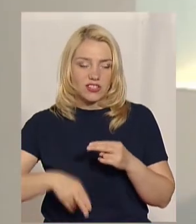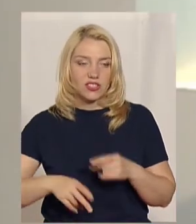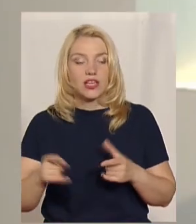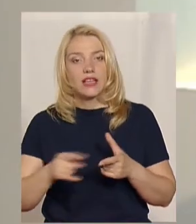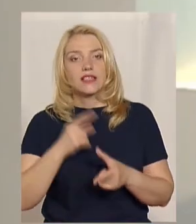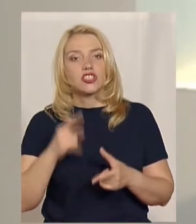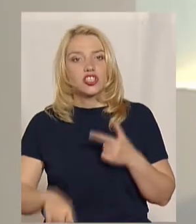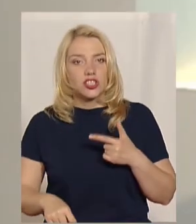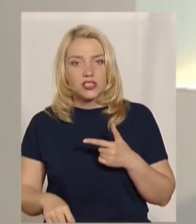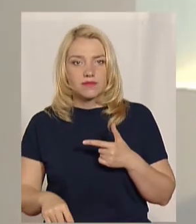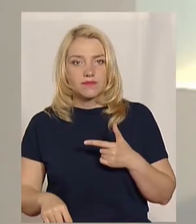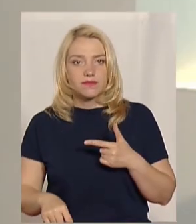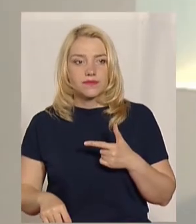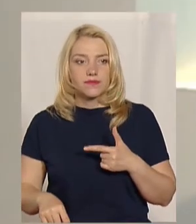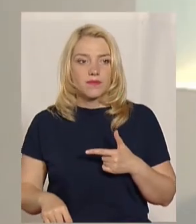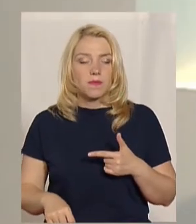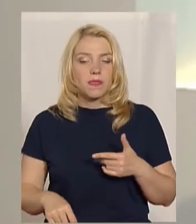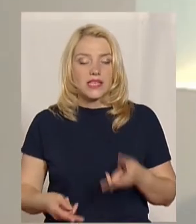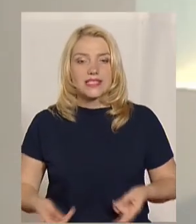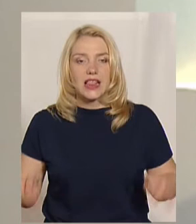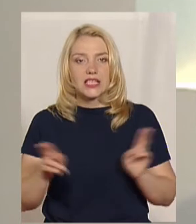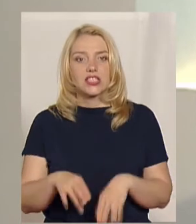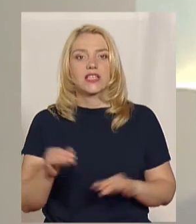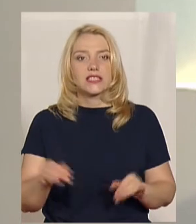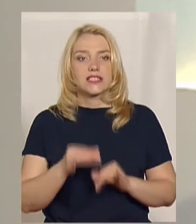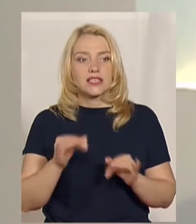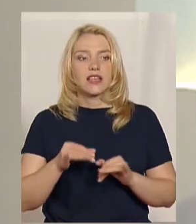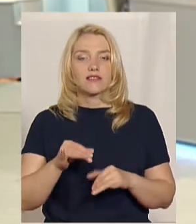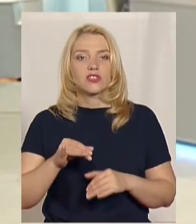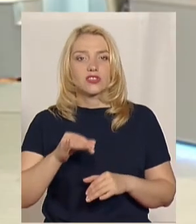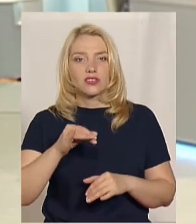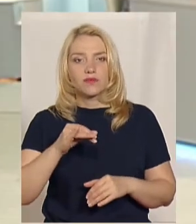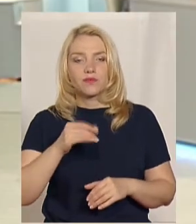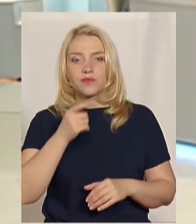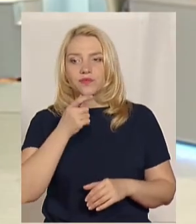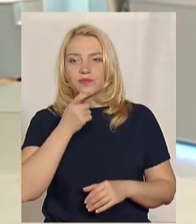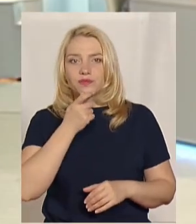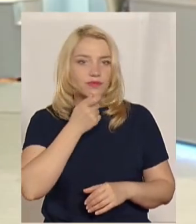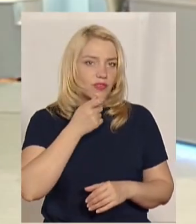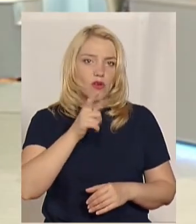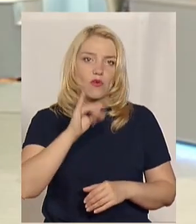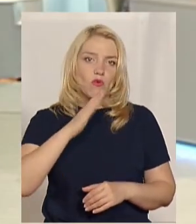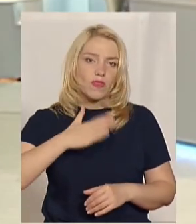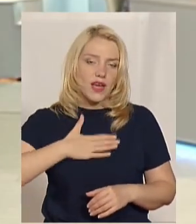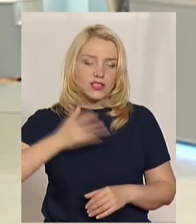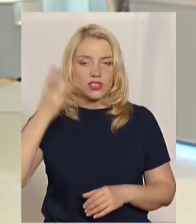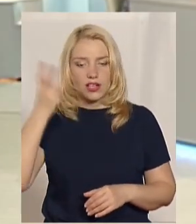чи залишилась цікавість у наших хмельничан до